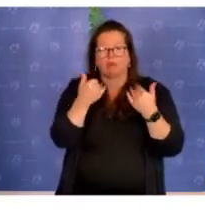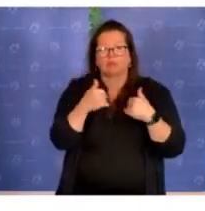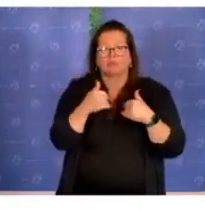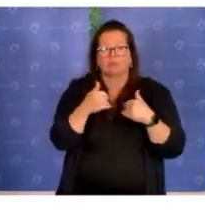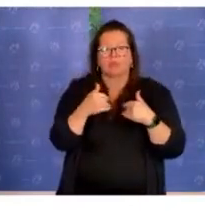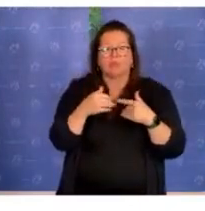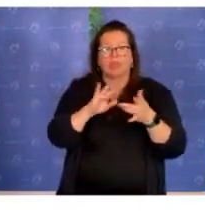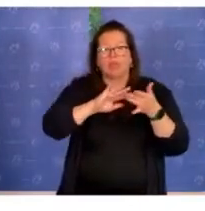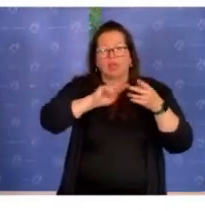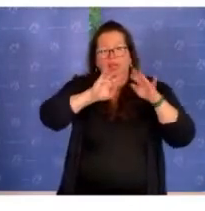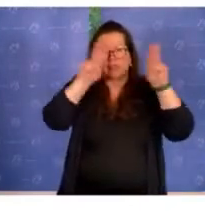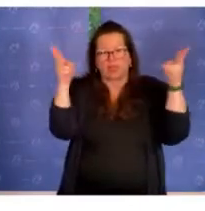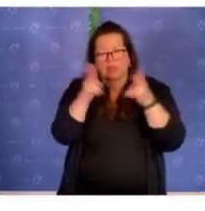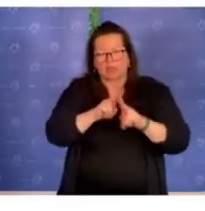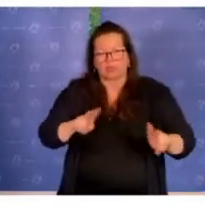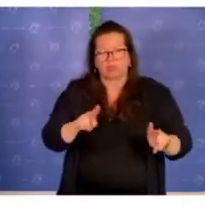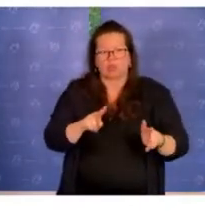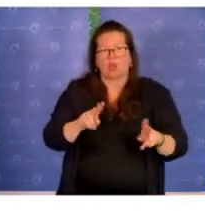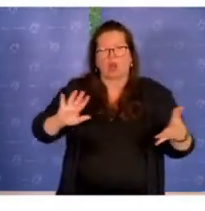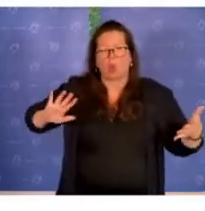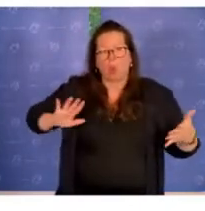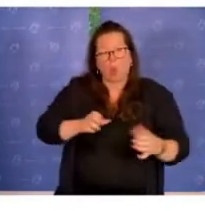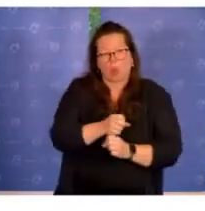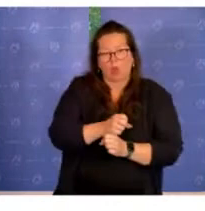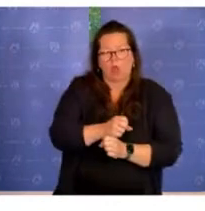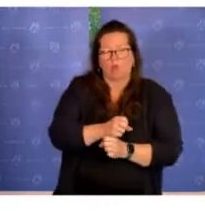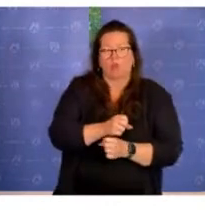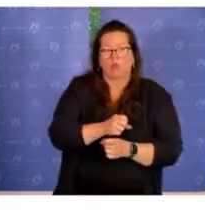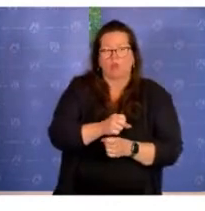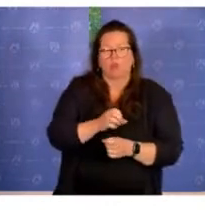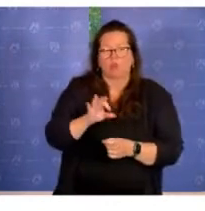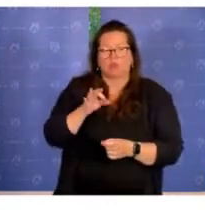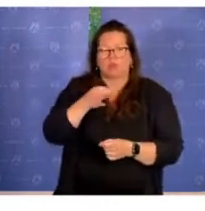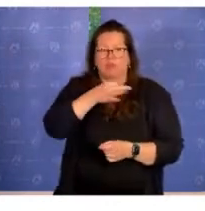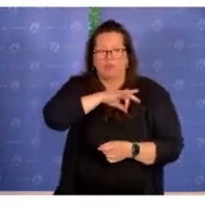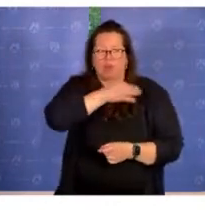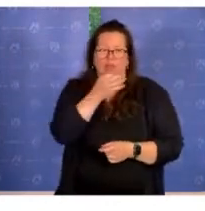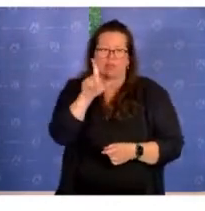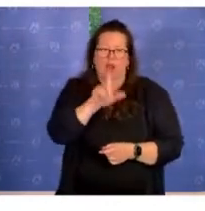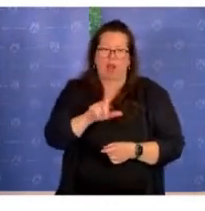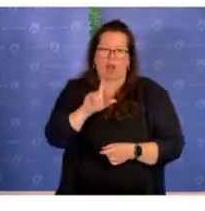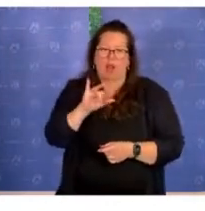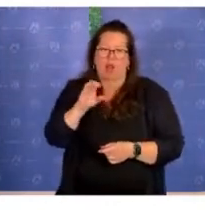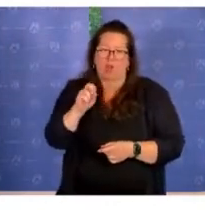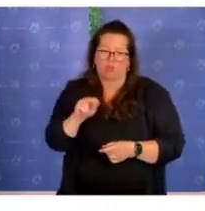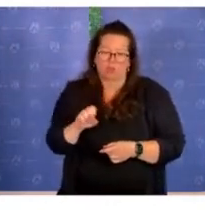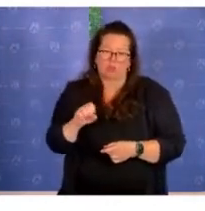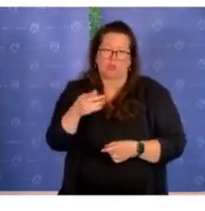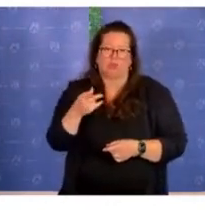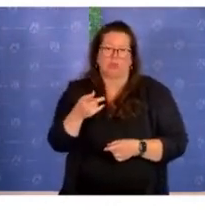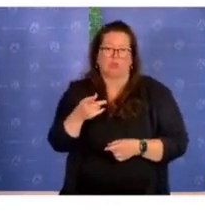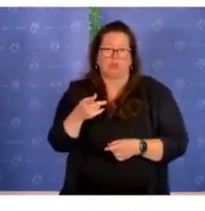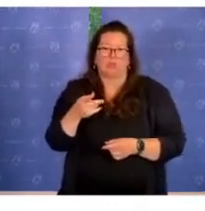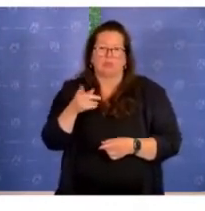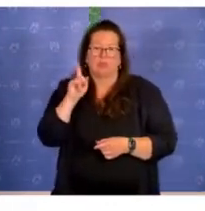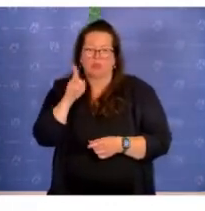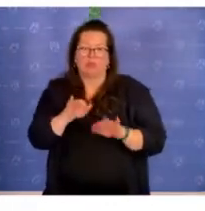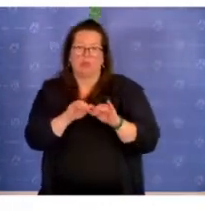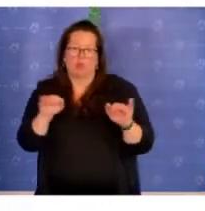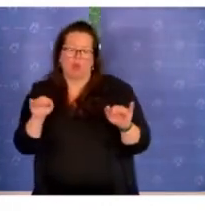das ist, glaube ich, ein sehr, sehr wichtiger Punkt, gerade als Arbeitsdefinition völlig unverzichtbar und auch unbestreitbar,